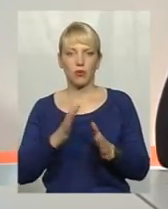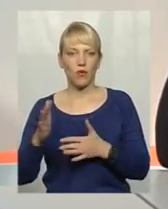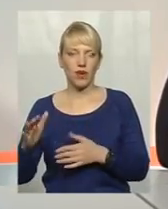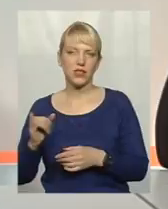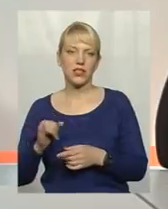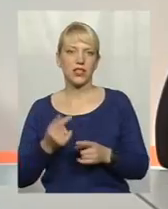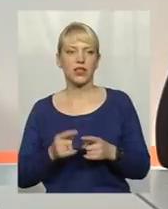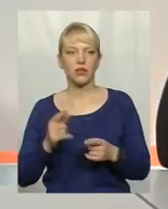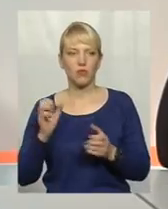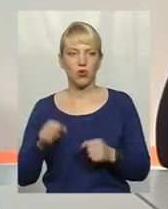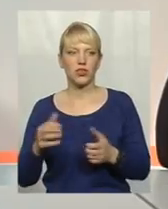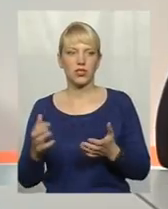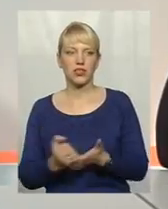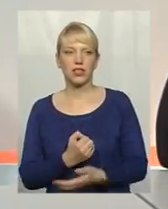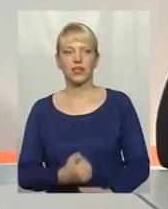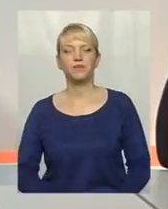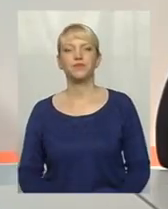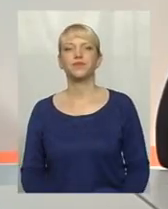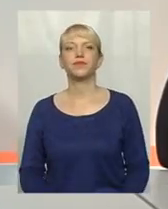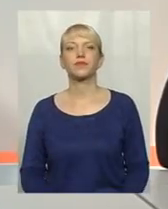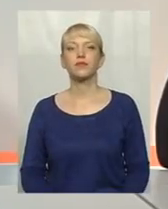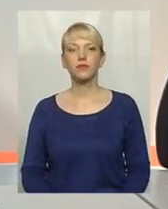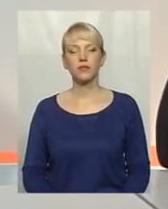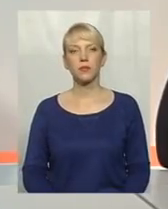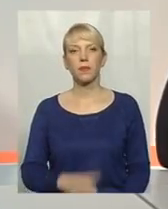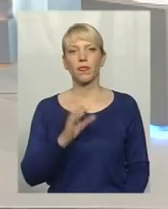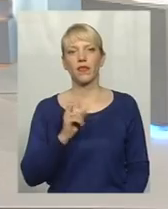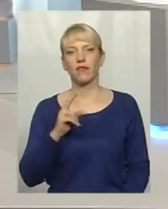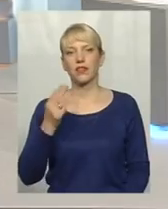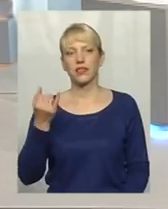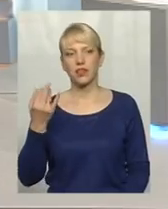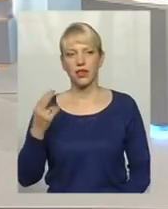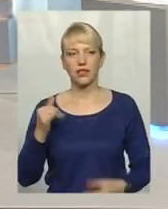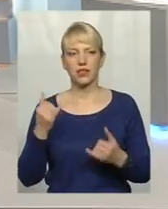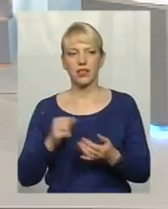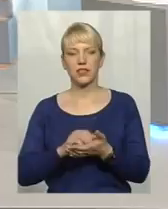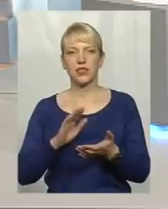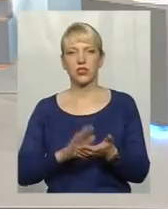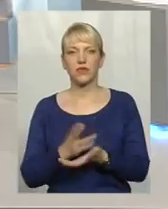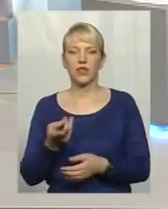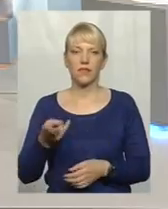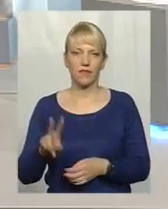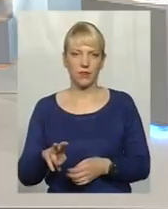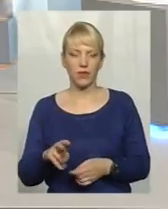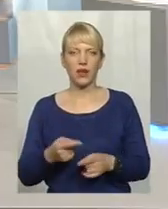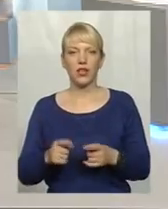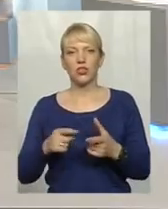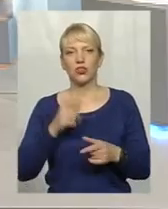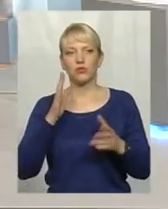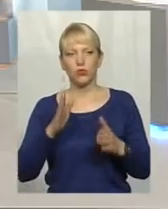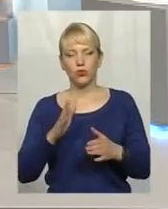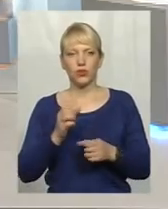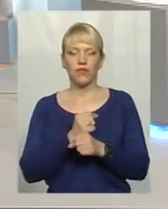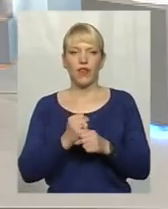їх знайти можна. Вакцини, перепрошую, зараз зареєстровано дві вакцини. Чи вони будуть в